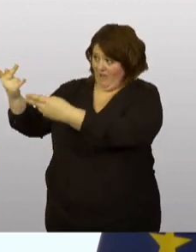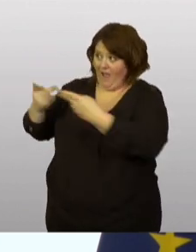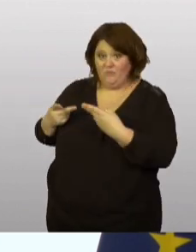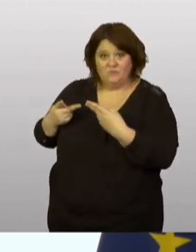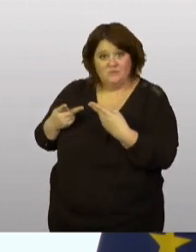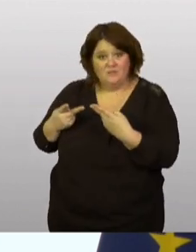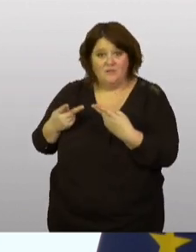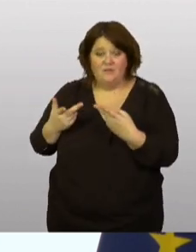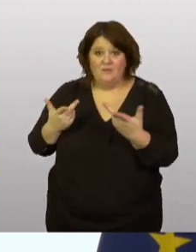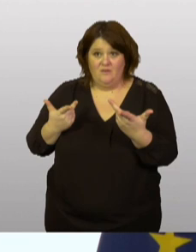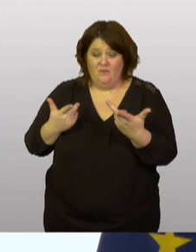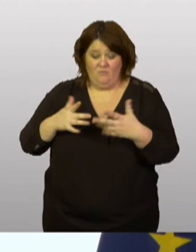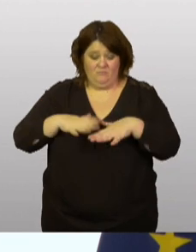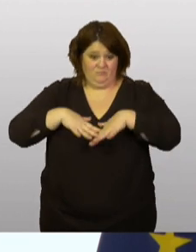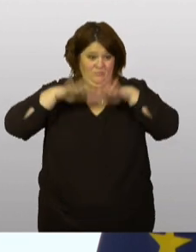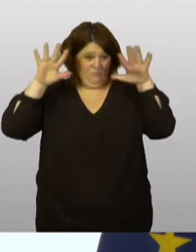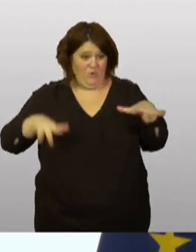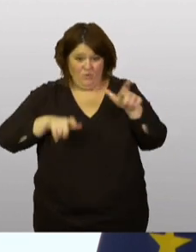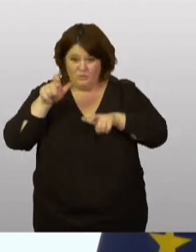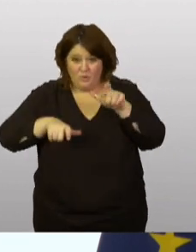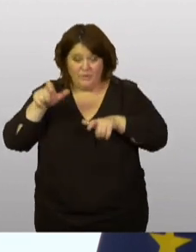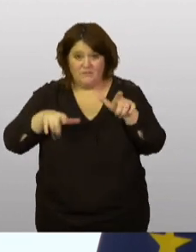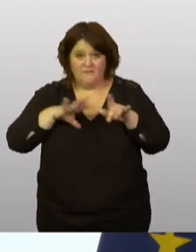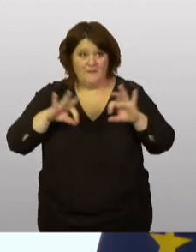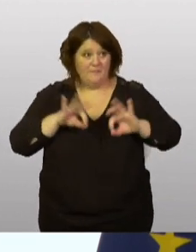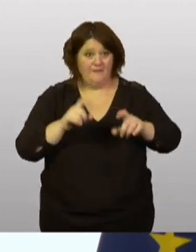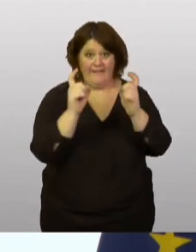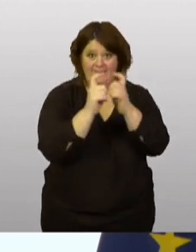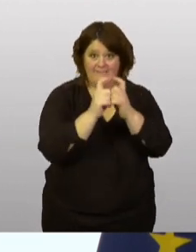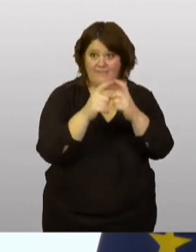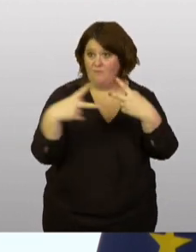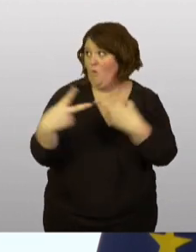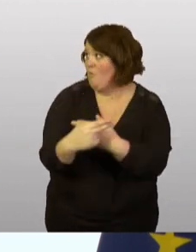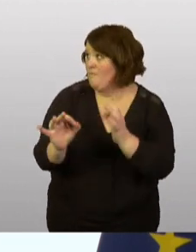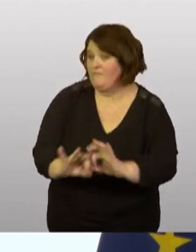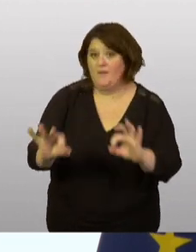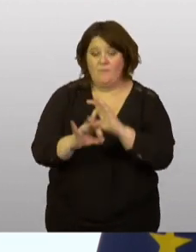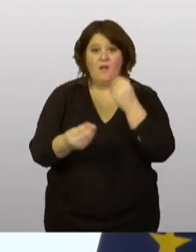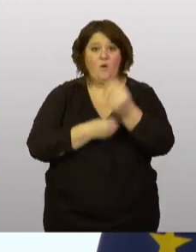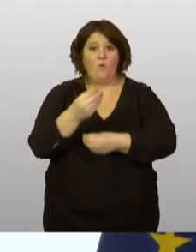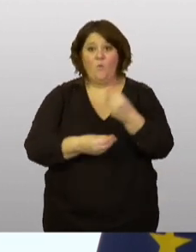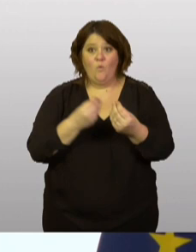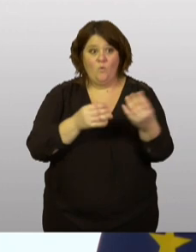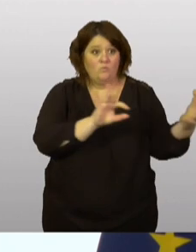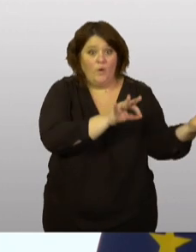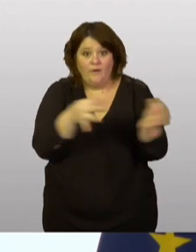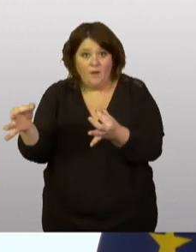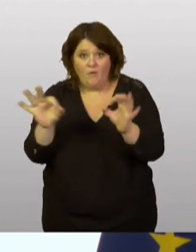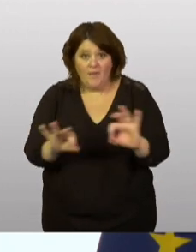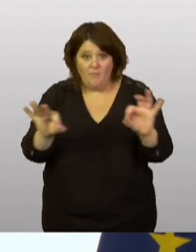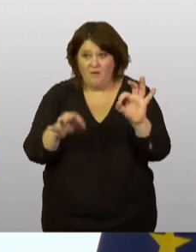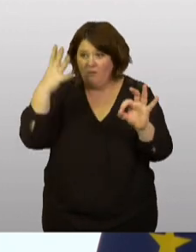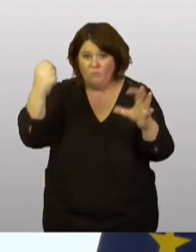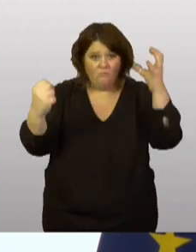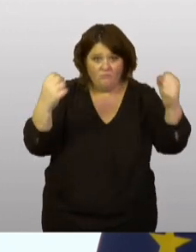de gens restent sans fourniture d'électricité ou sans fourniture constante d'électricité. Tout